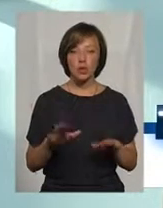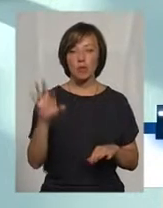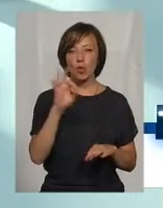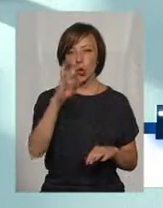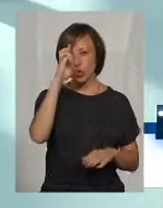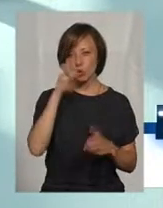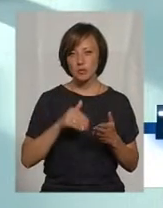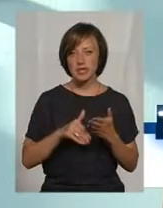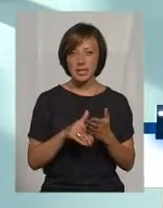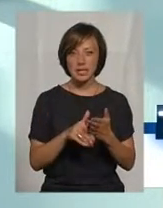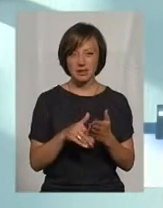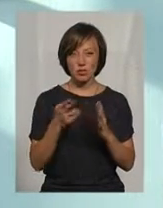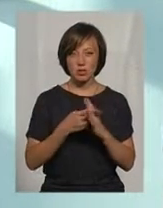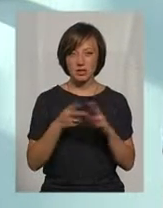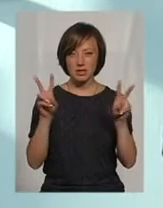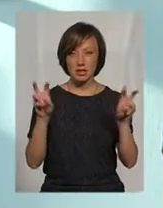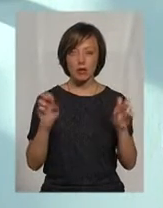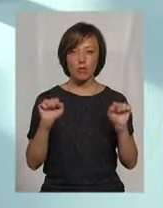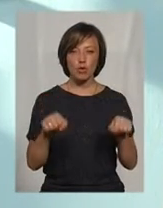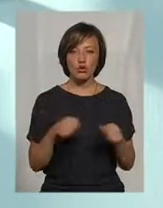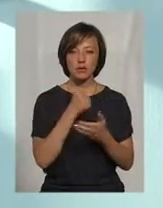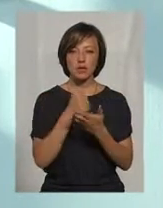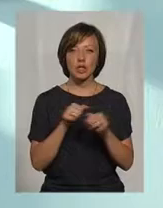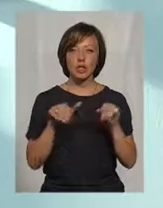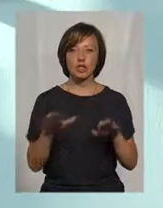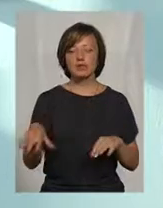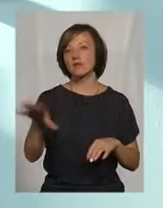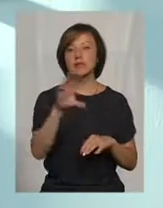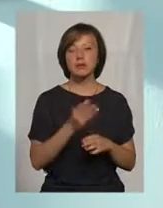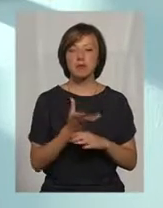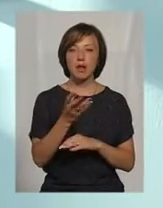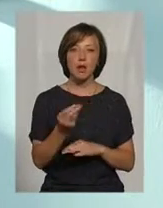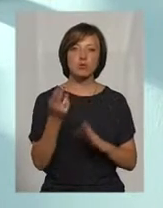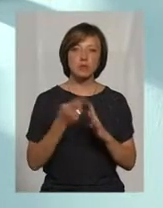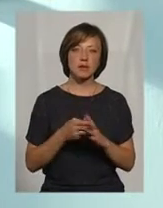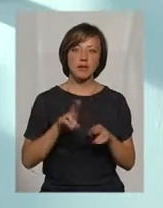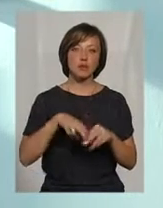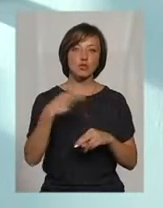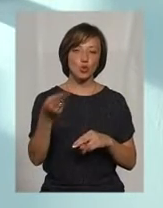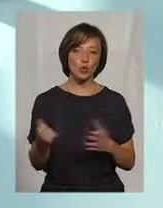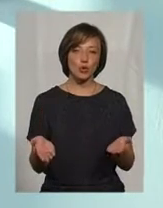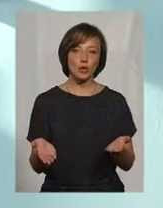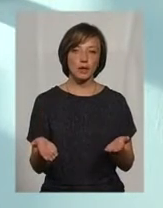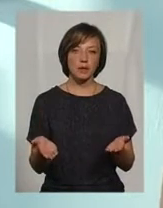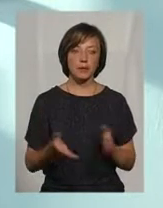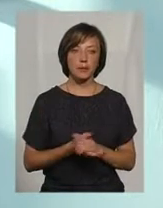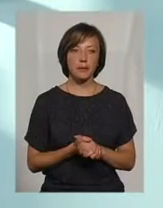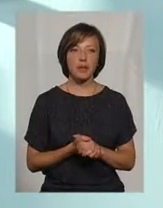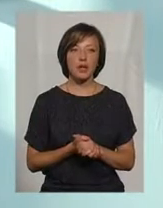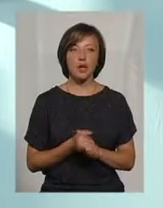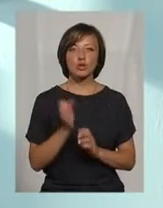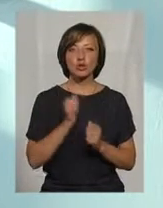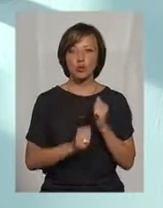субсидій. Можуть прийняти на зборах рішення, що платимо всі, прийдуть субсидії і вам відшкодують. Тому що